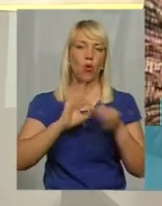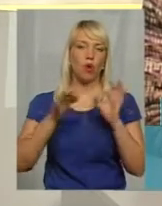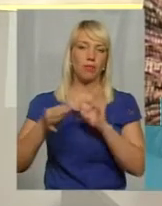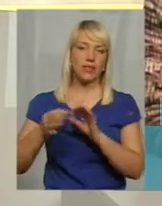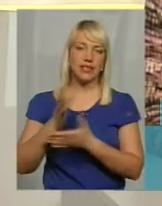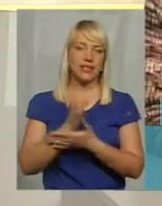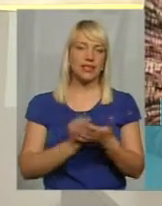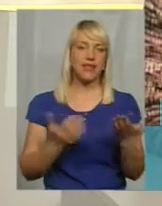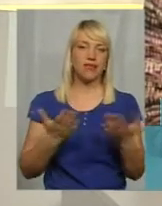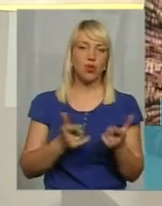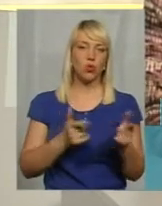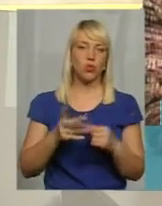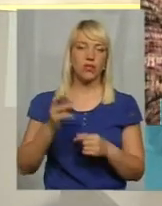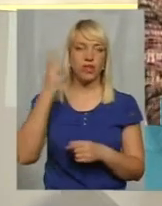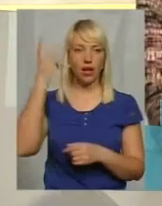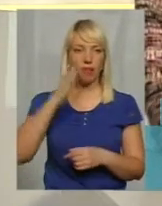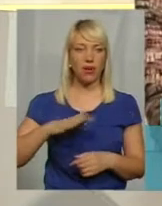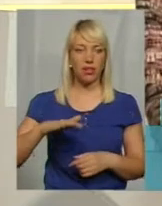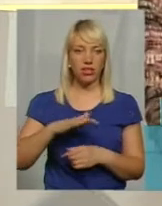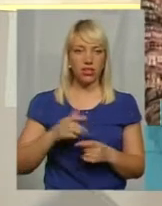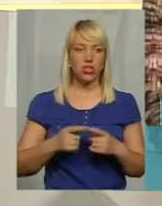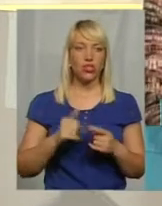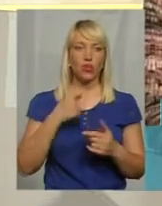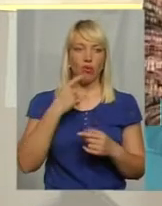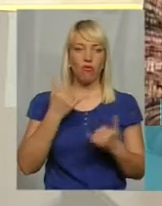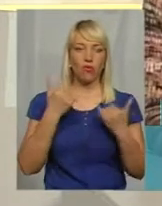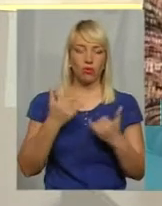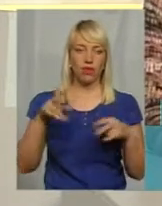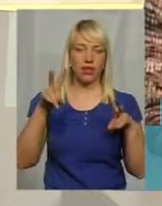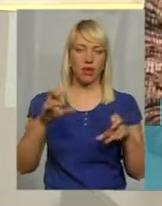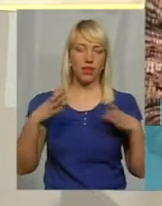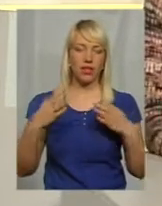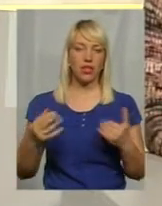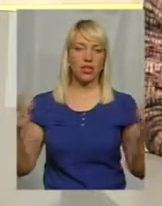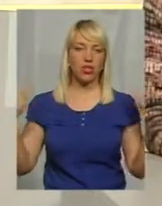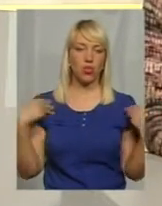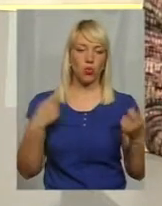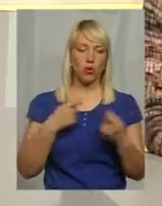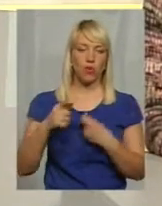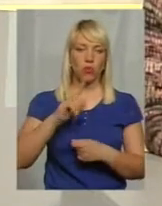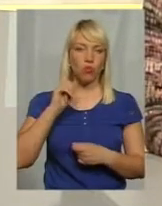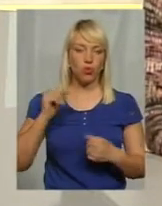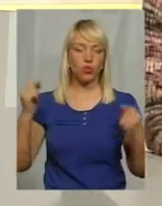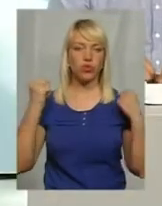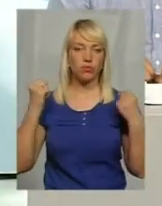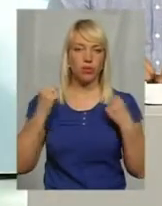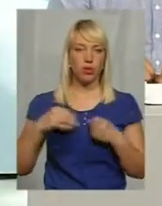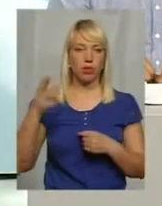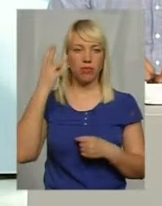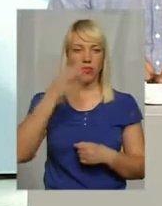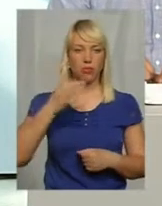резерв, як він готується на Хмельниччині, говоримо сьогодні у темі дня. З начальником управління молоді та спорту Хмельницької